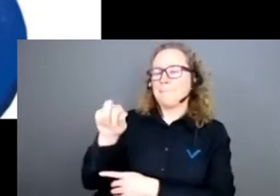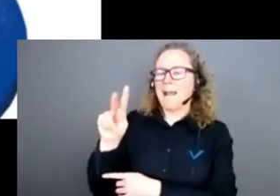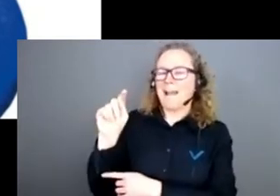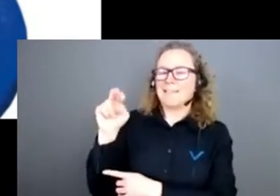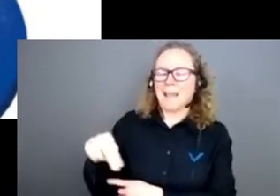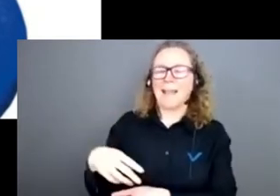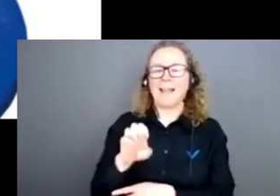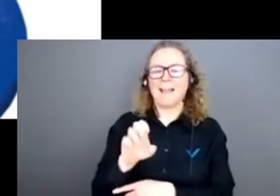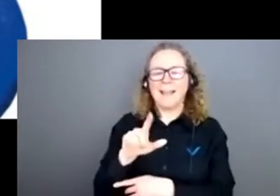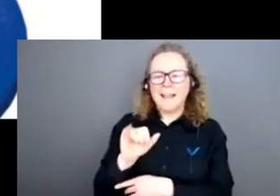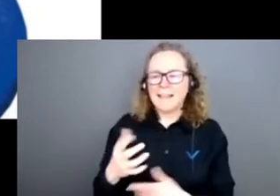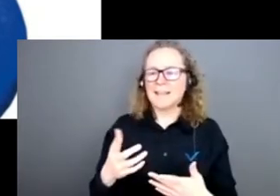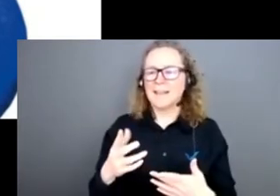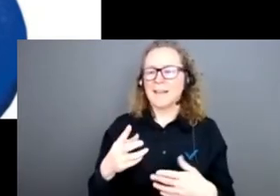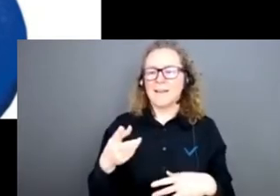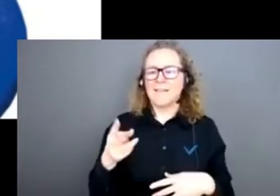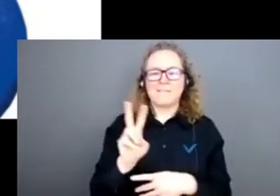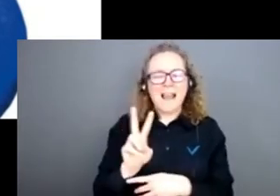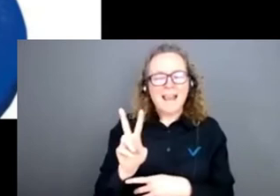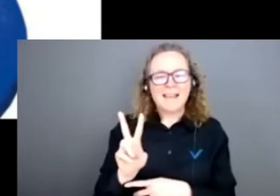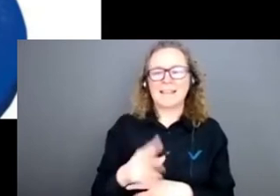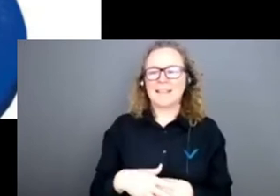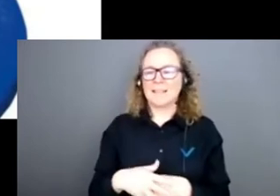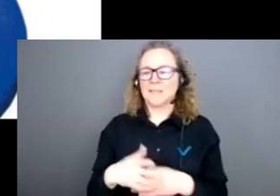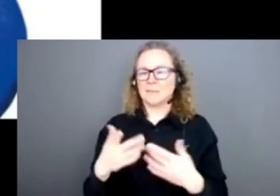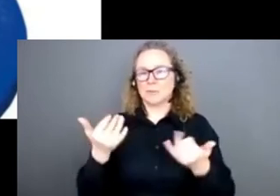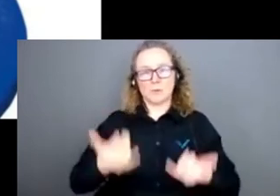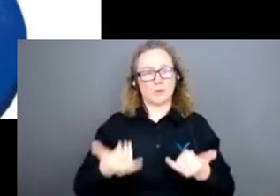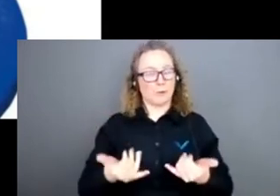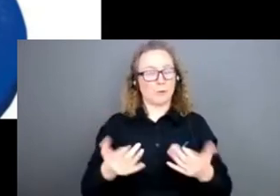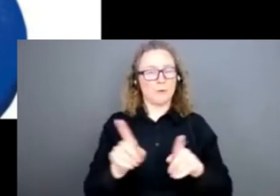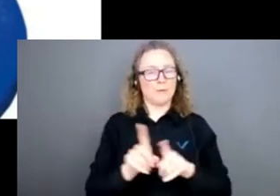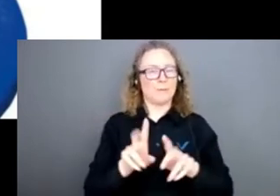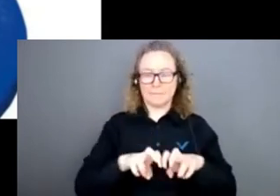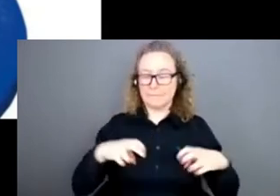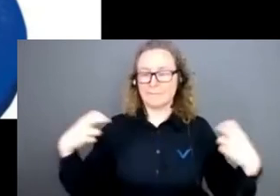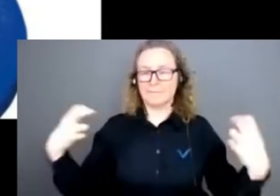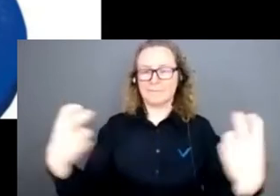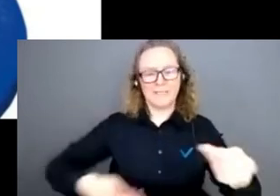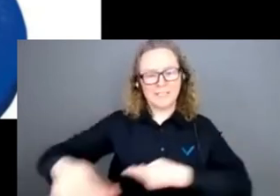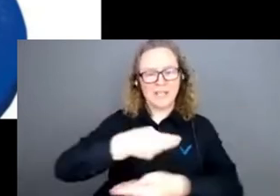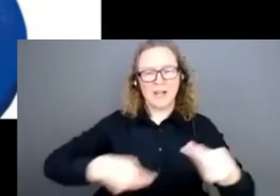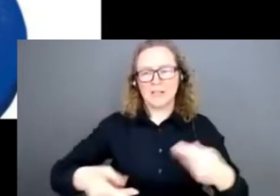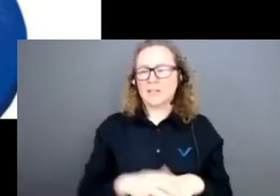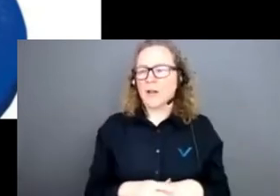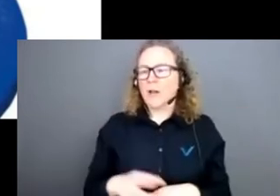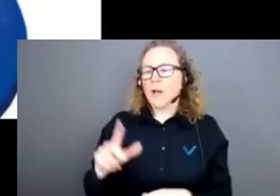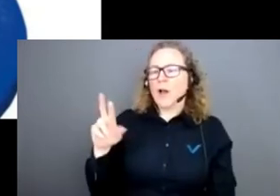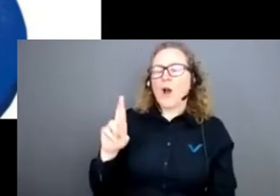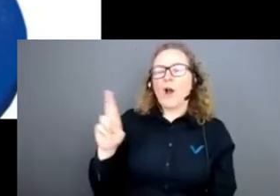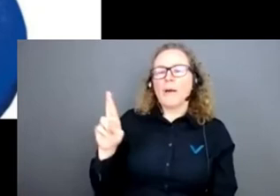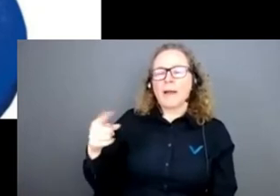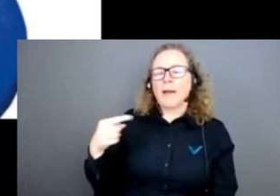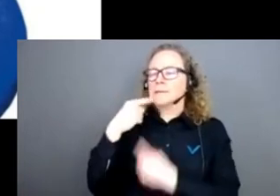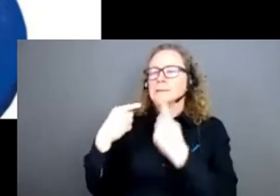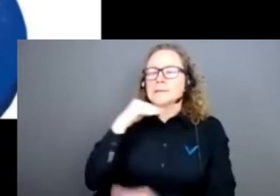Valérie et Lecré pour cette table ronde. Et puis, malgré tous les mensonges qu'a dit à l'instant Renan, il faut quand